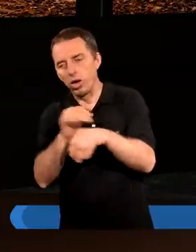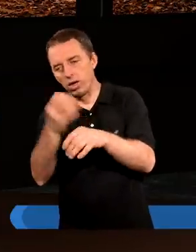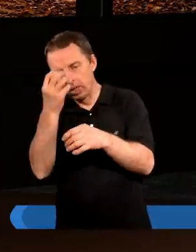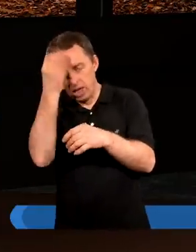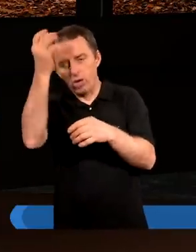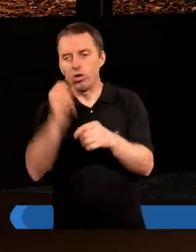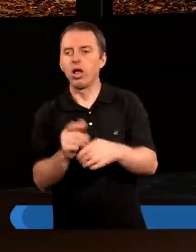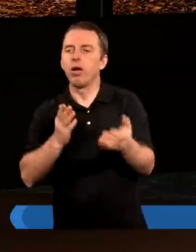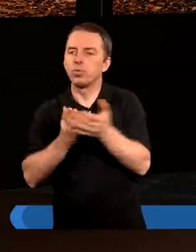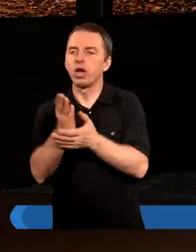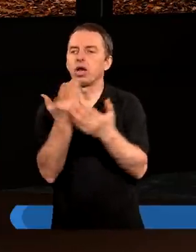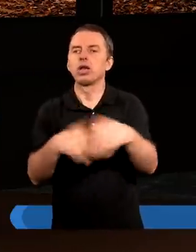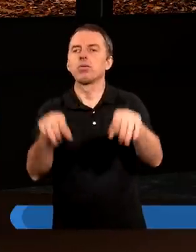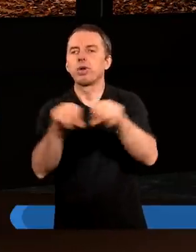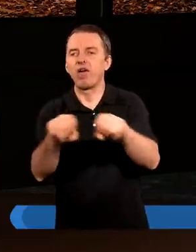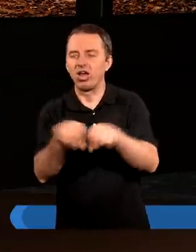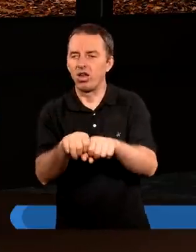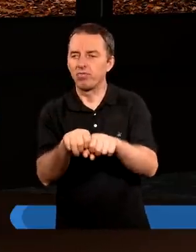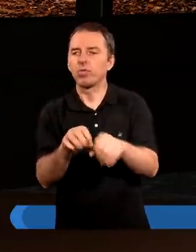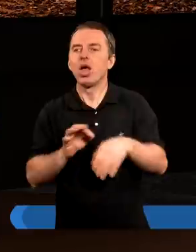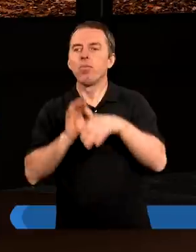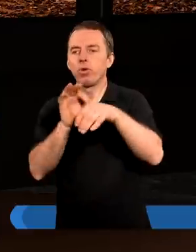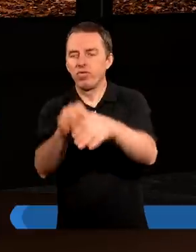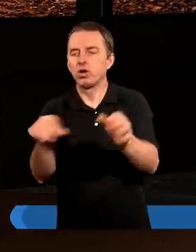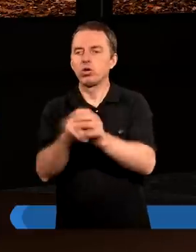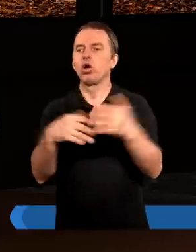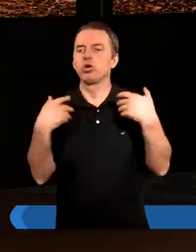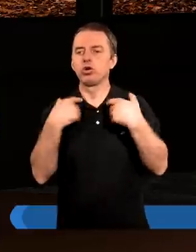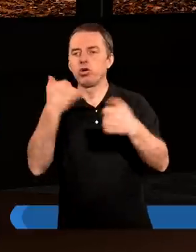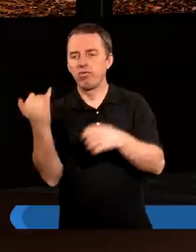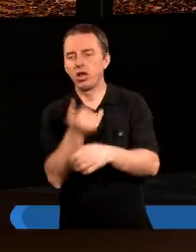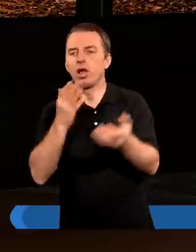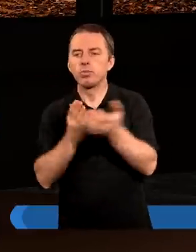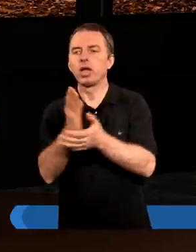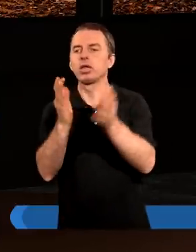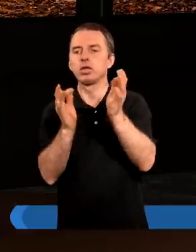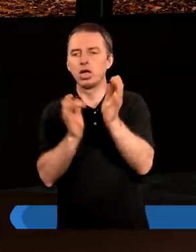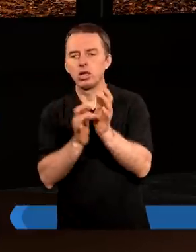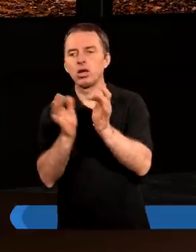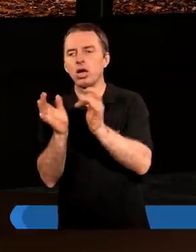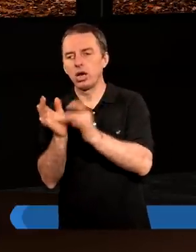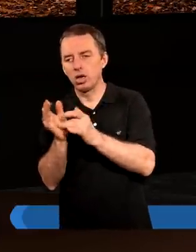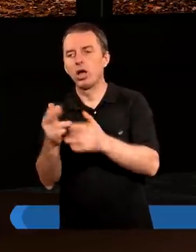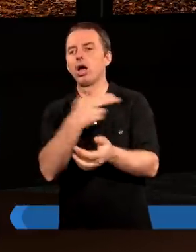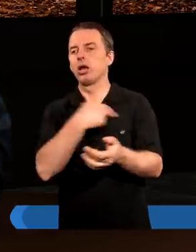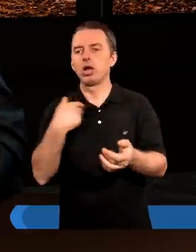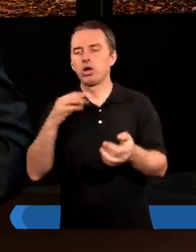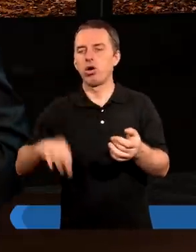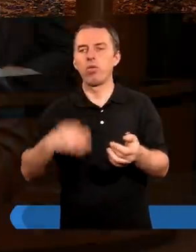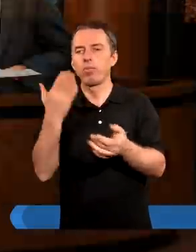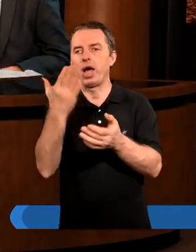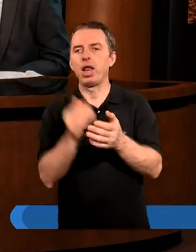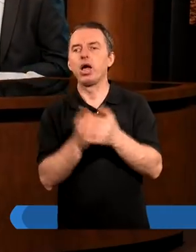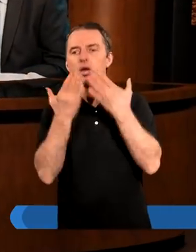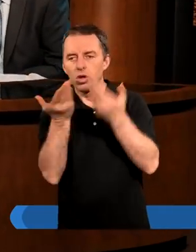zakrólowała przez sprawiedliwość, prowadzącą do życia wiecznego przez Jezusa Chrystusa, naszego Pana.